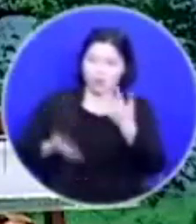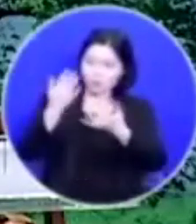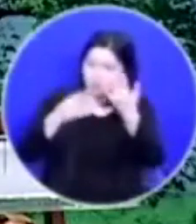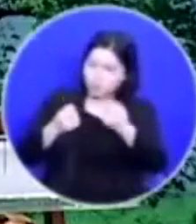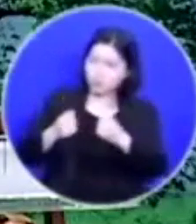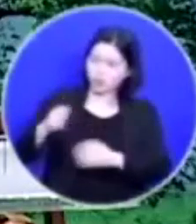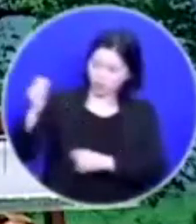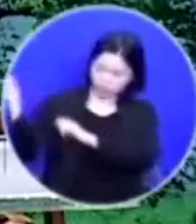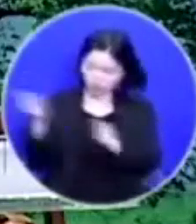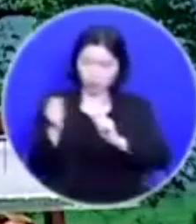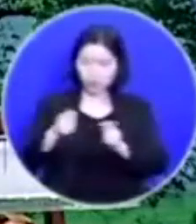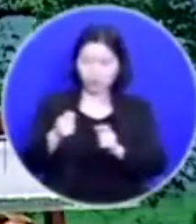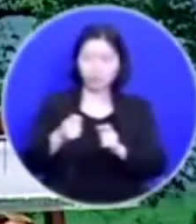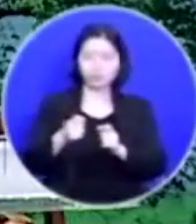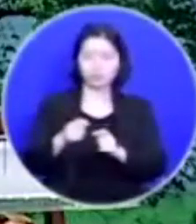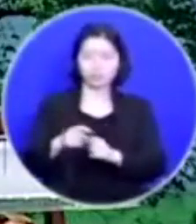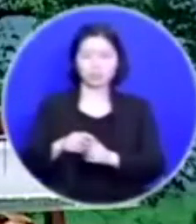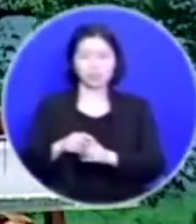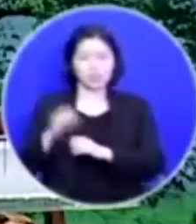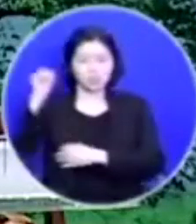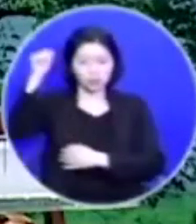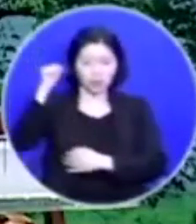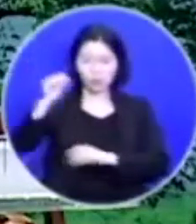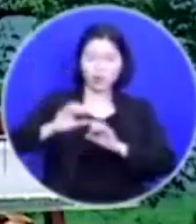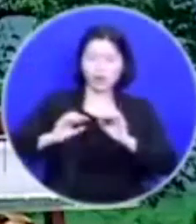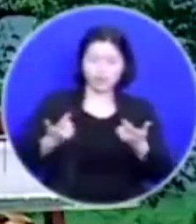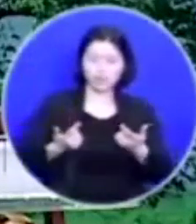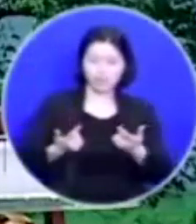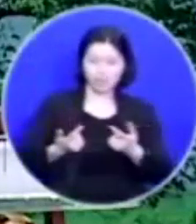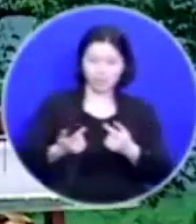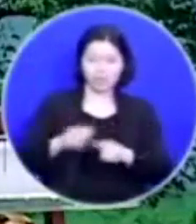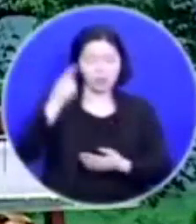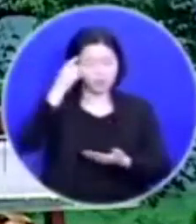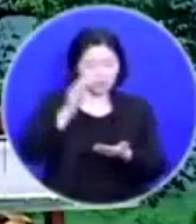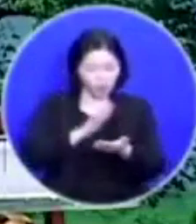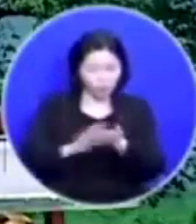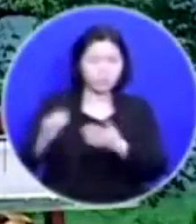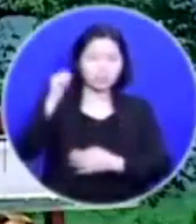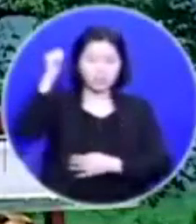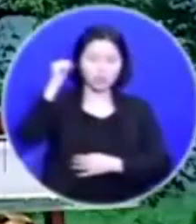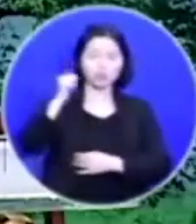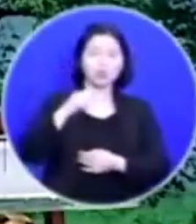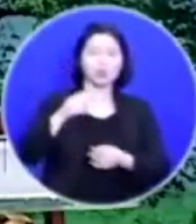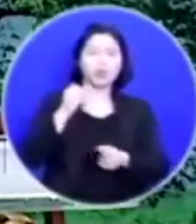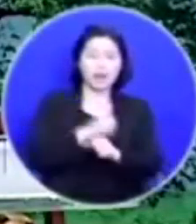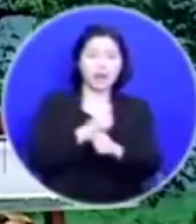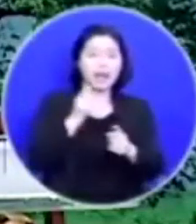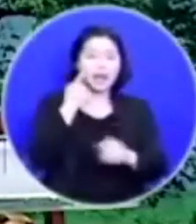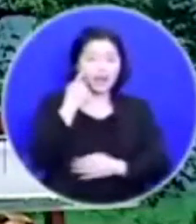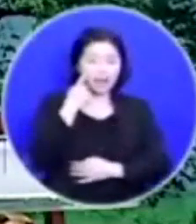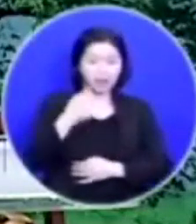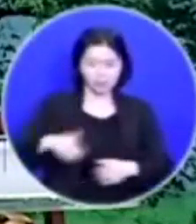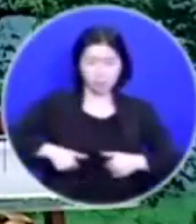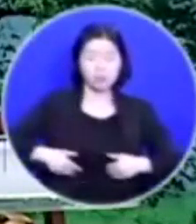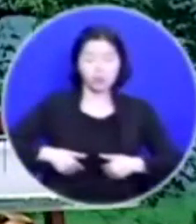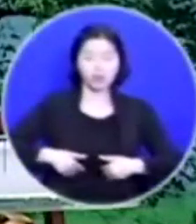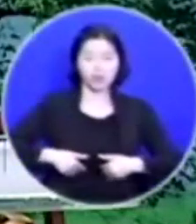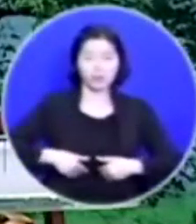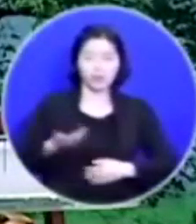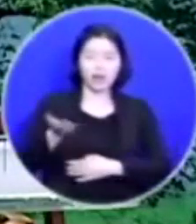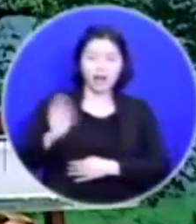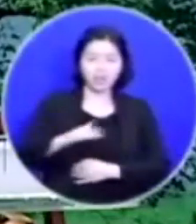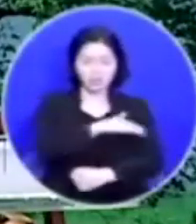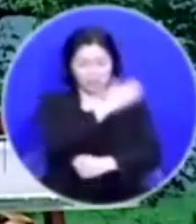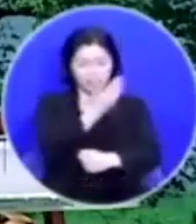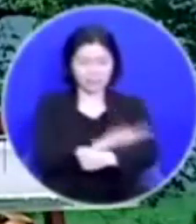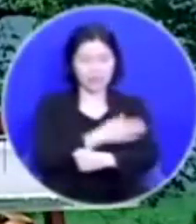데모가 아니고 폭동입니다 평화적인 시위는 하십시오 반드시 필요합니다 그러나 자격이